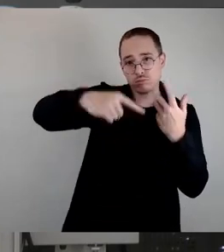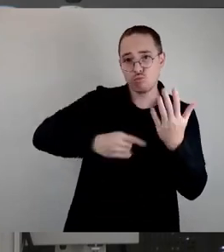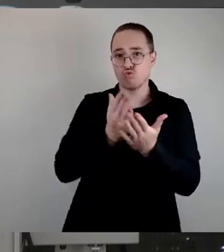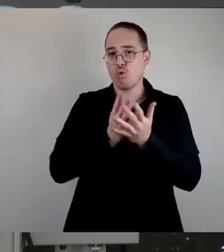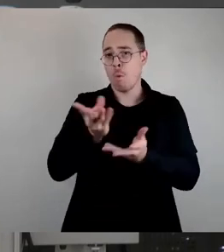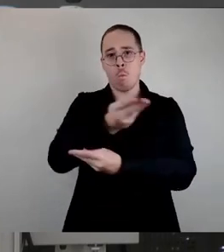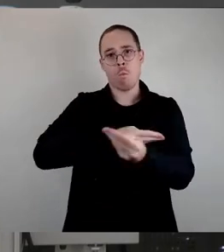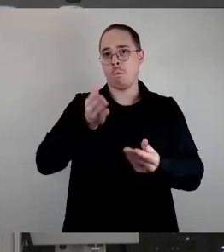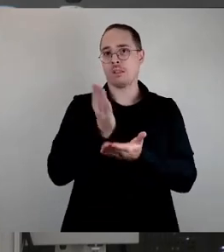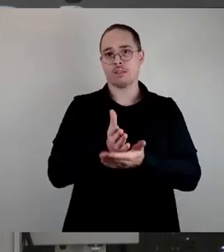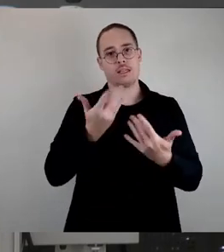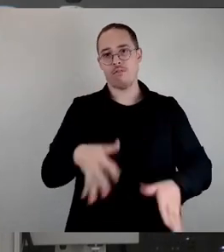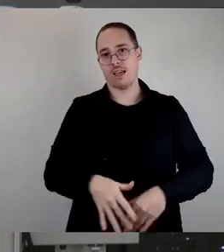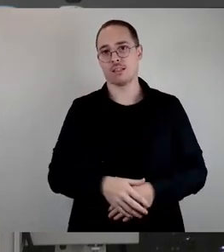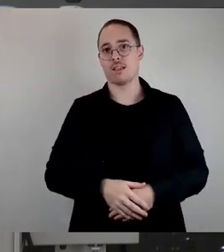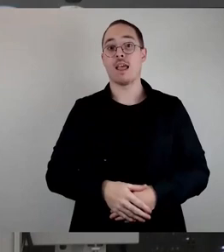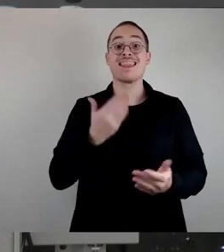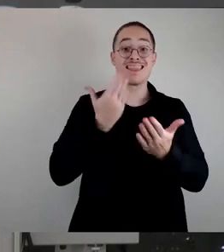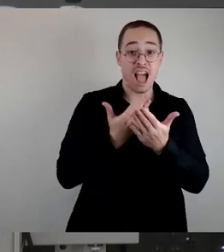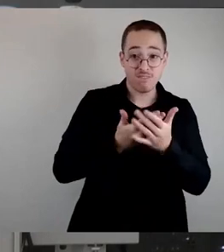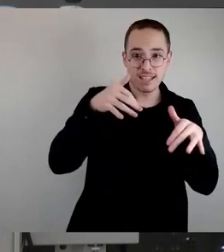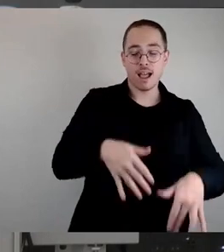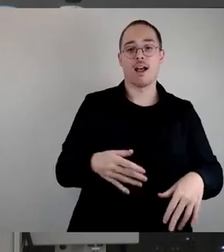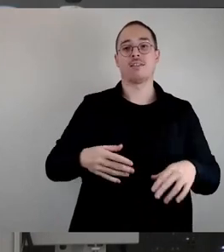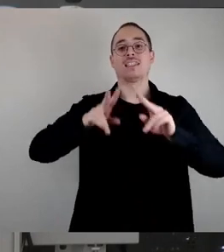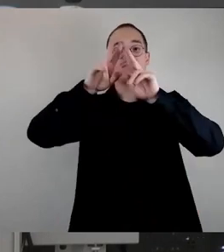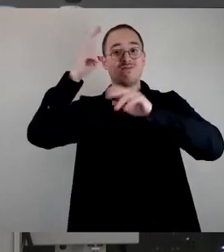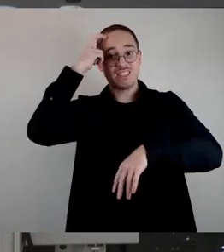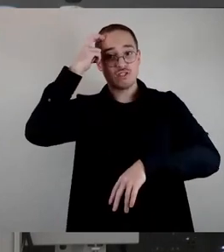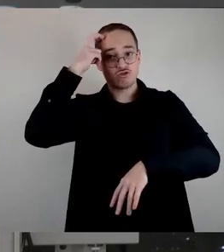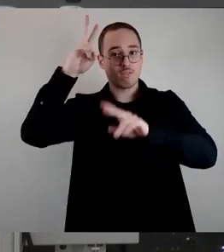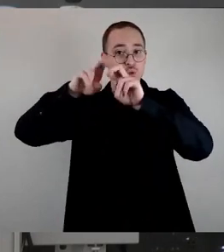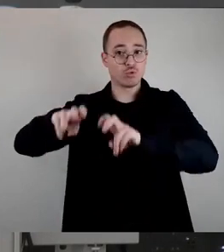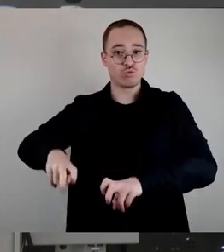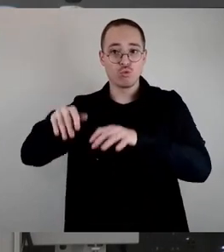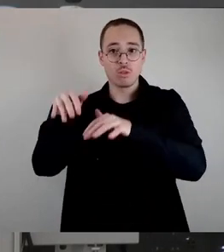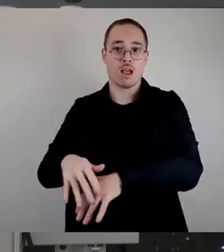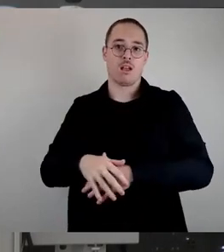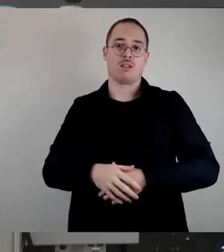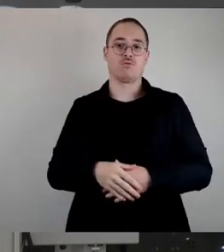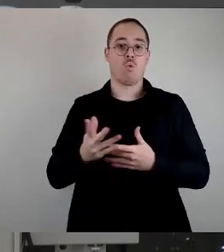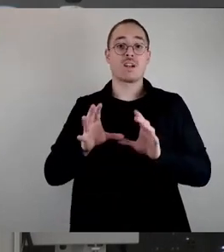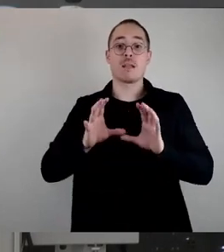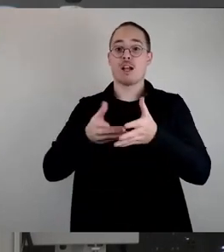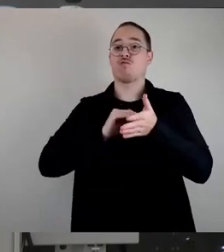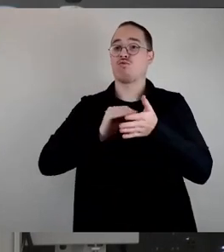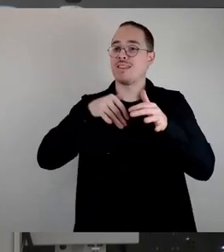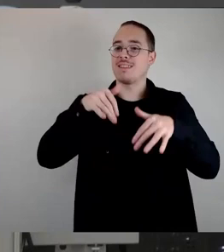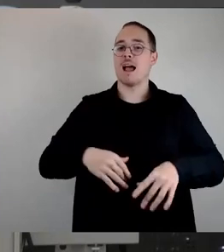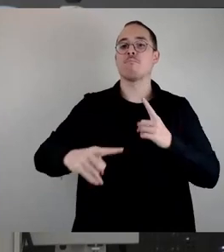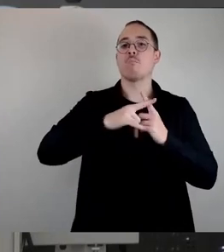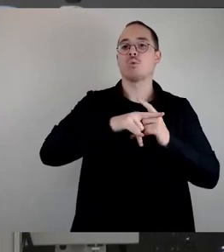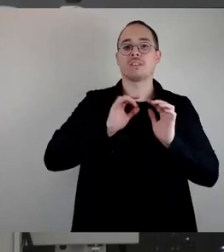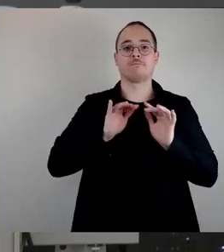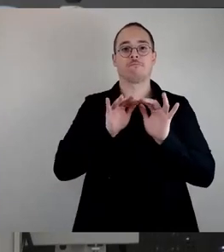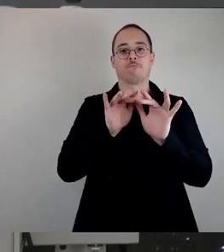so viele wissenschaftliche Untersuchungen, dass Gemeinschaftsschulen wirklich positive Effekte auf das Lernen aller